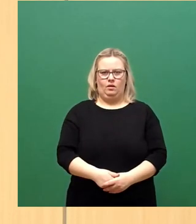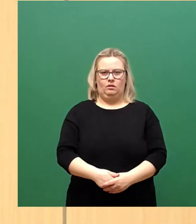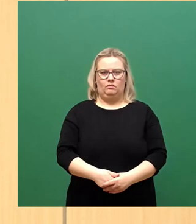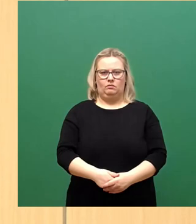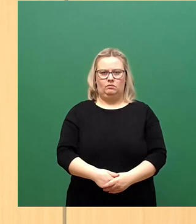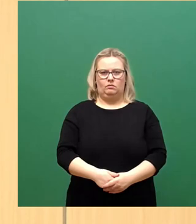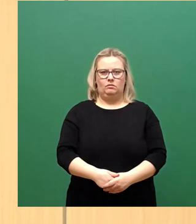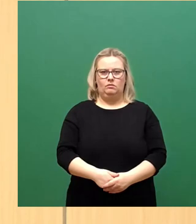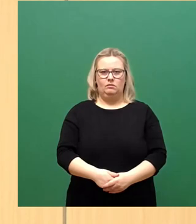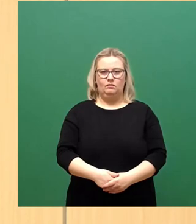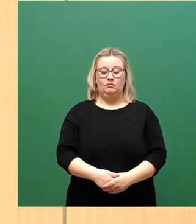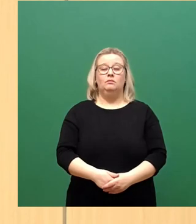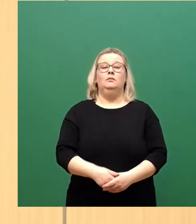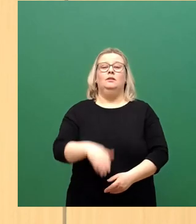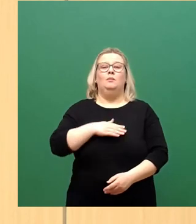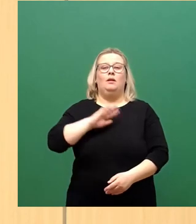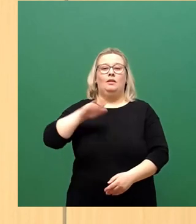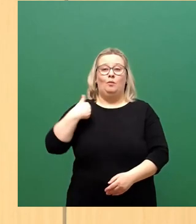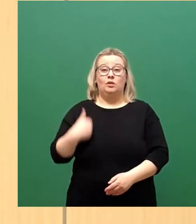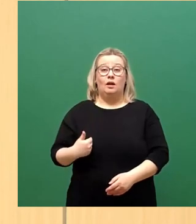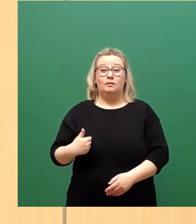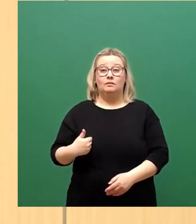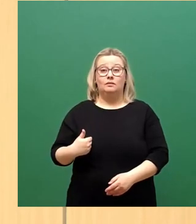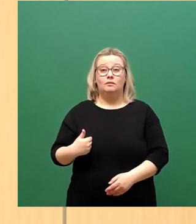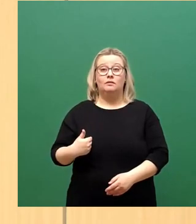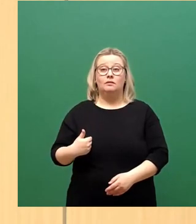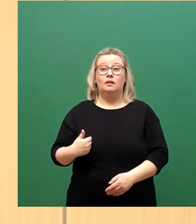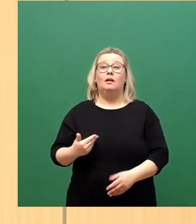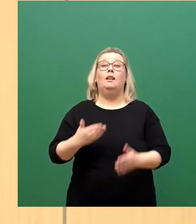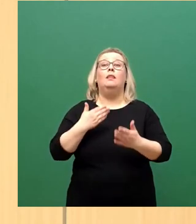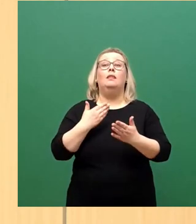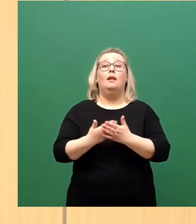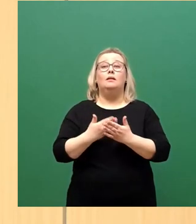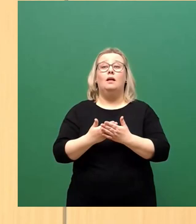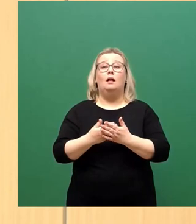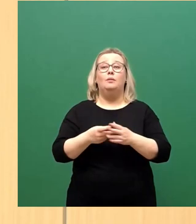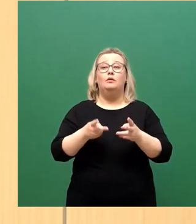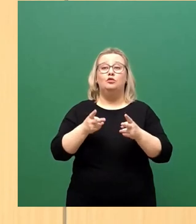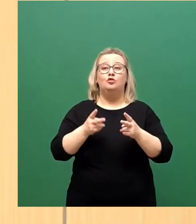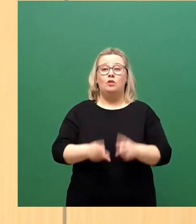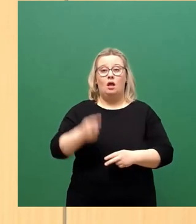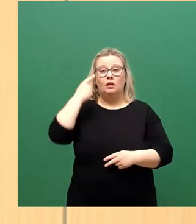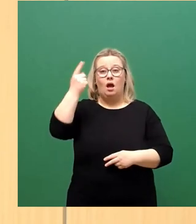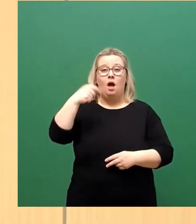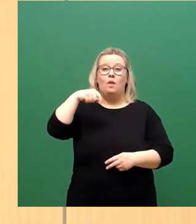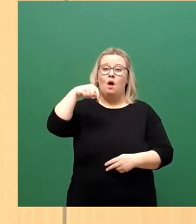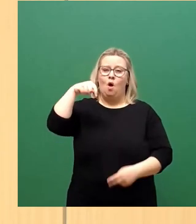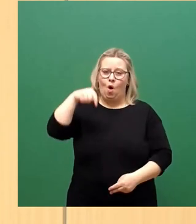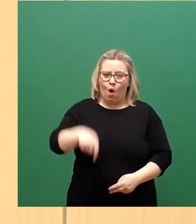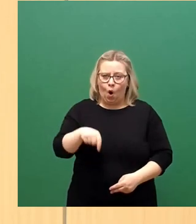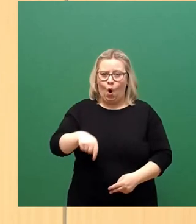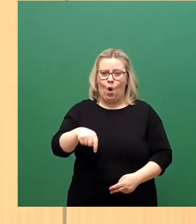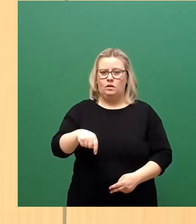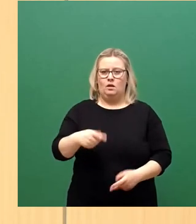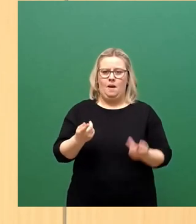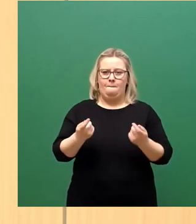Meine Damen und Herren, und deshalb wird der Stadtrat heute die erforderlichen Beschlüsse